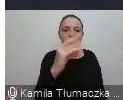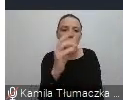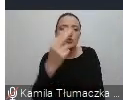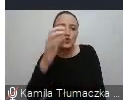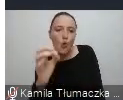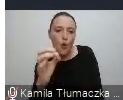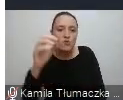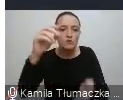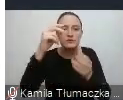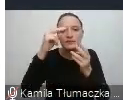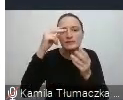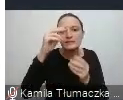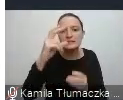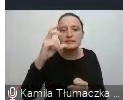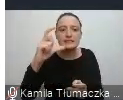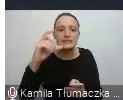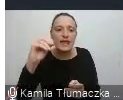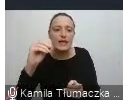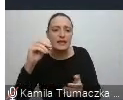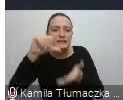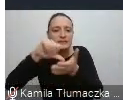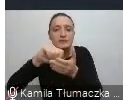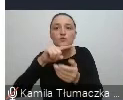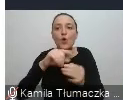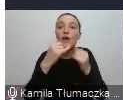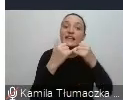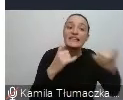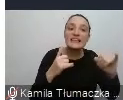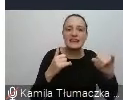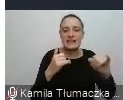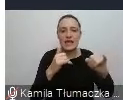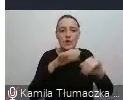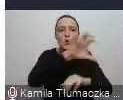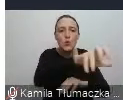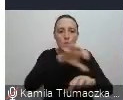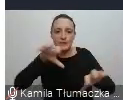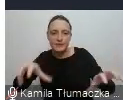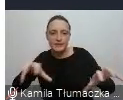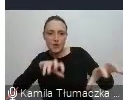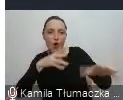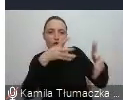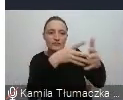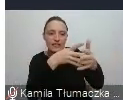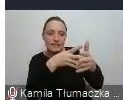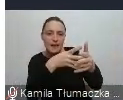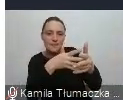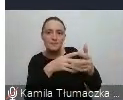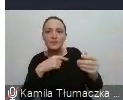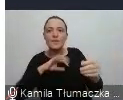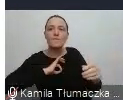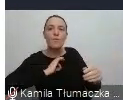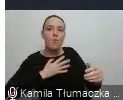oceniamy innych ludzi albo inne grupy społeczne albo zjawisko jakieś konkretne przez pryzmat